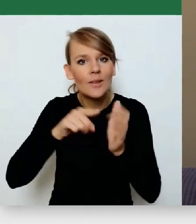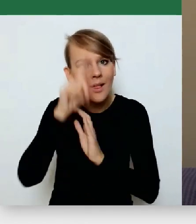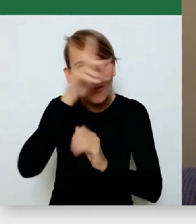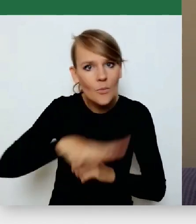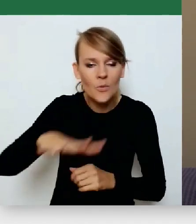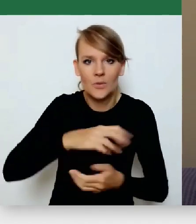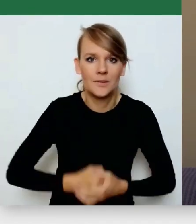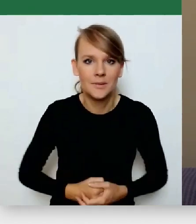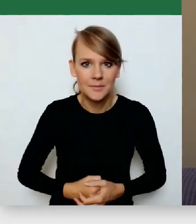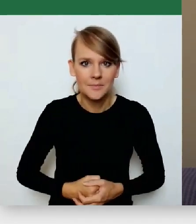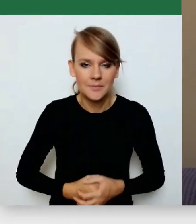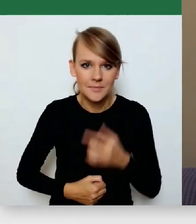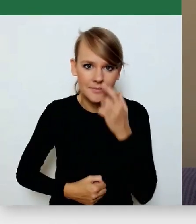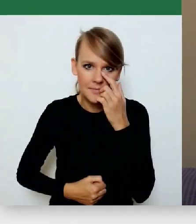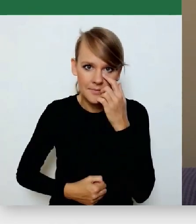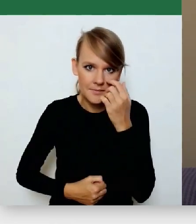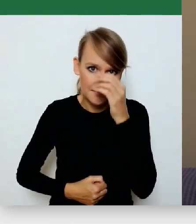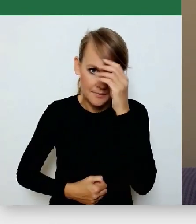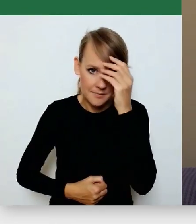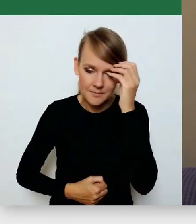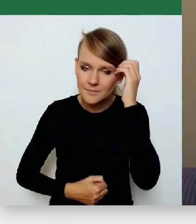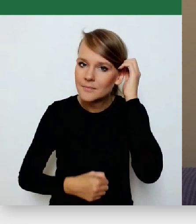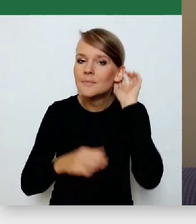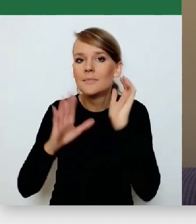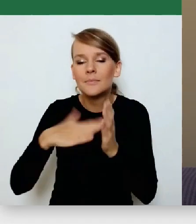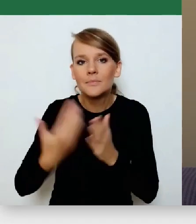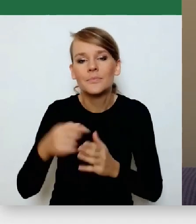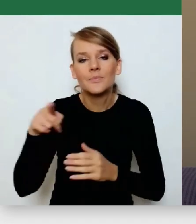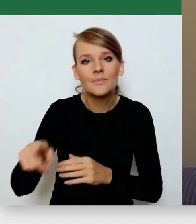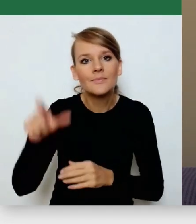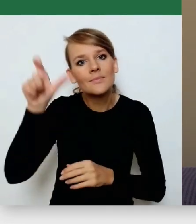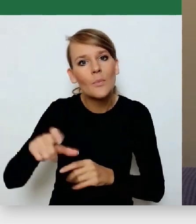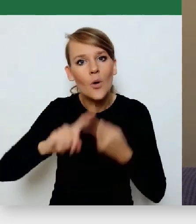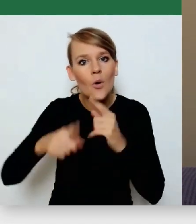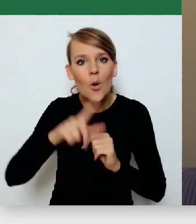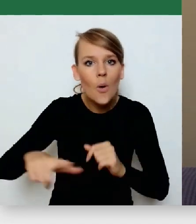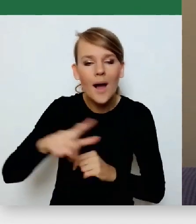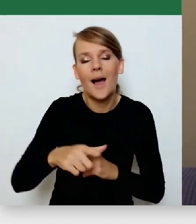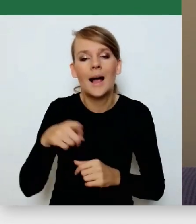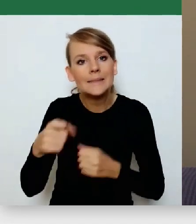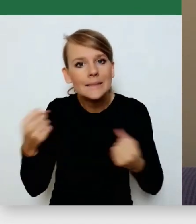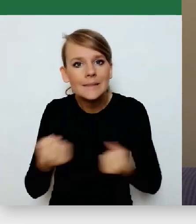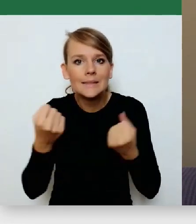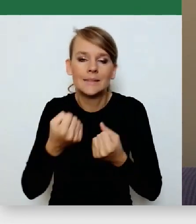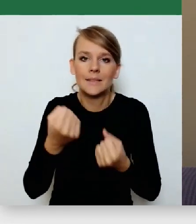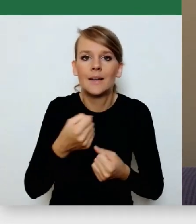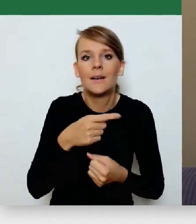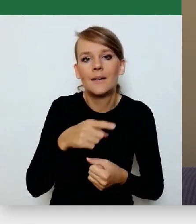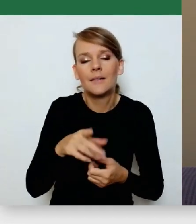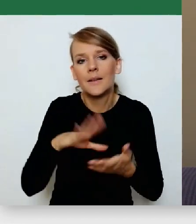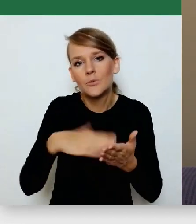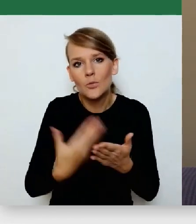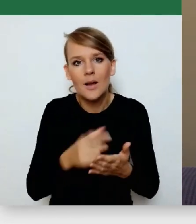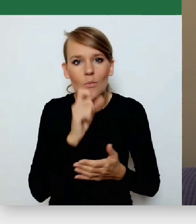i nie chcę patrzeć. zastanawiam się nad tym, na NGOsy, wszystkie poprzez pryzmat dwóch organizacji pozarządowych, które zajmują się tam,